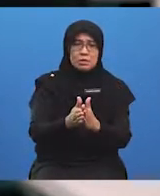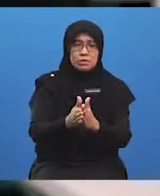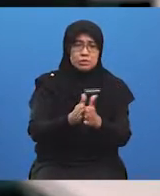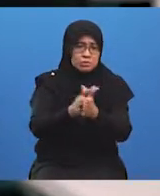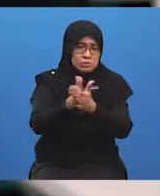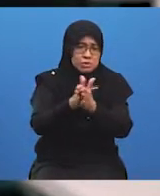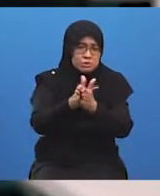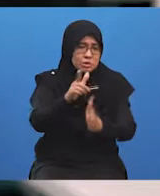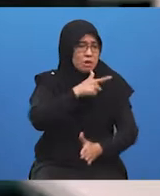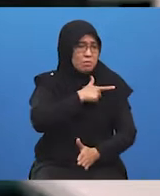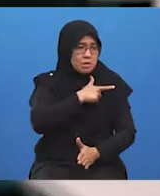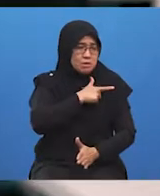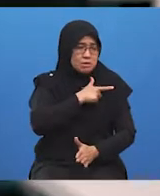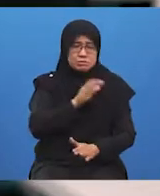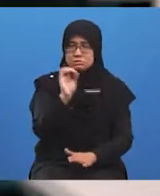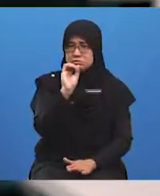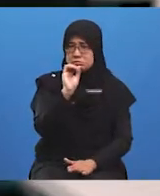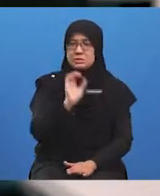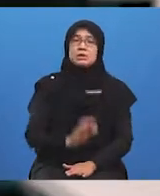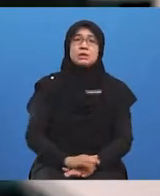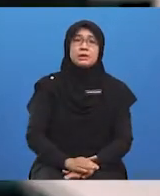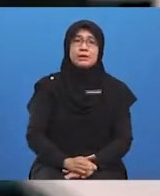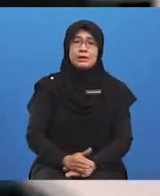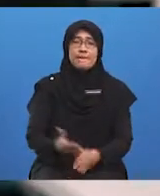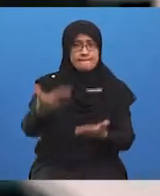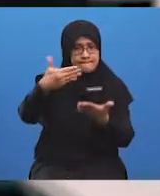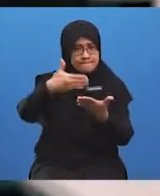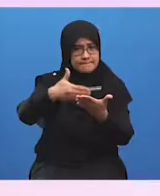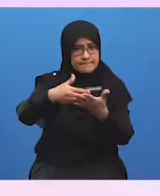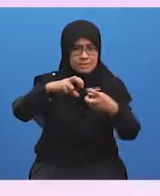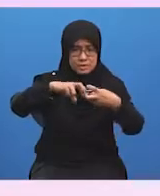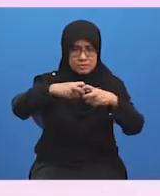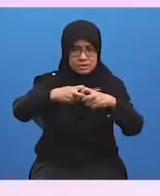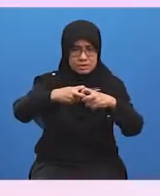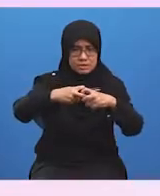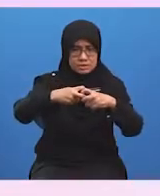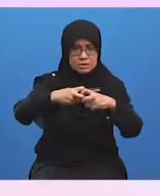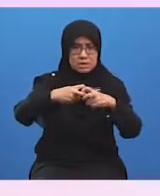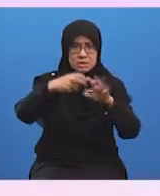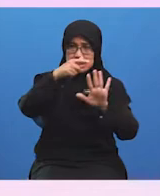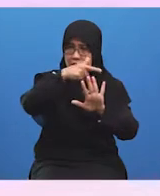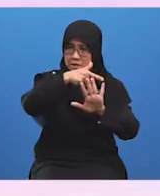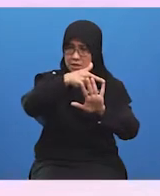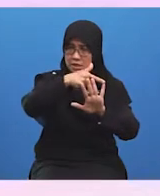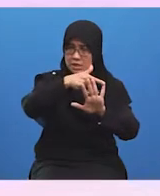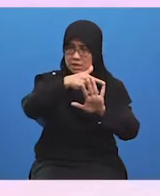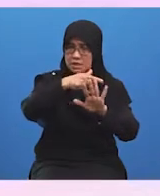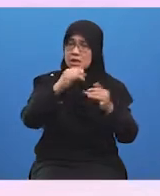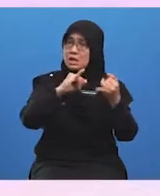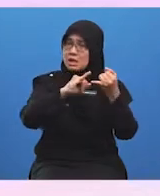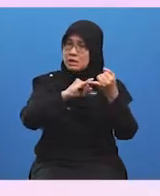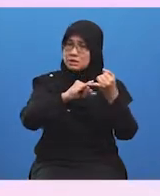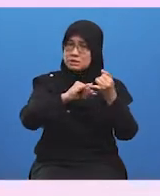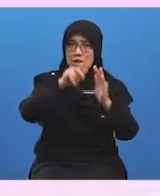Dan masalah PKS yang terakhir yang Cikgu akan buraikan ialah kekurangan bekalan bahan mentah.